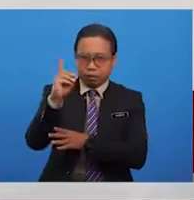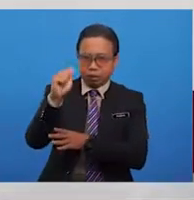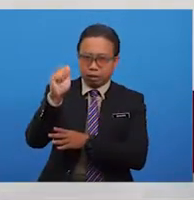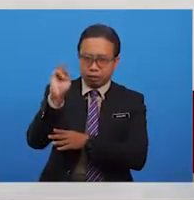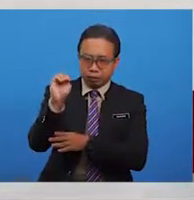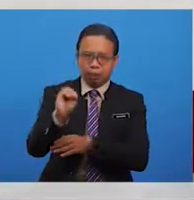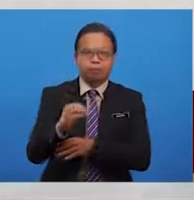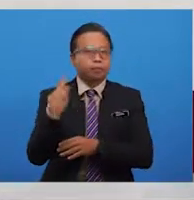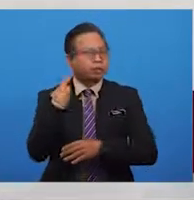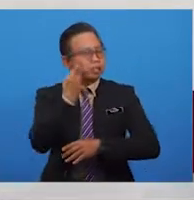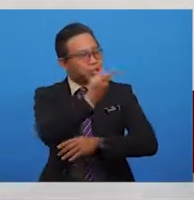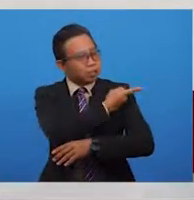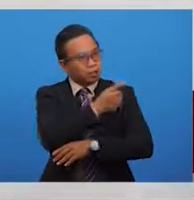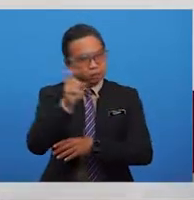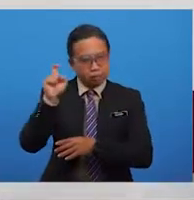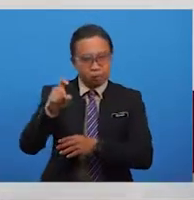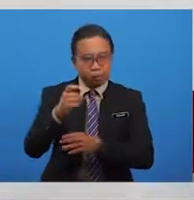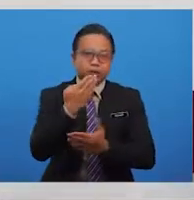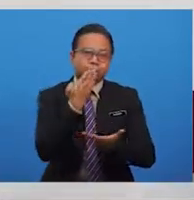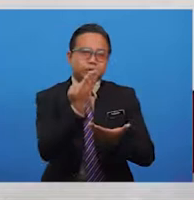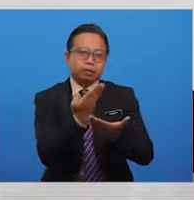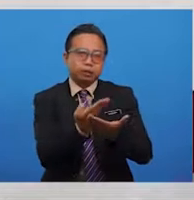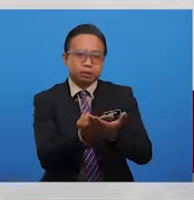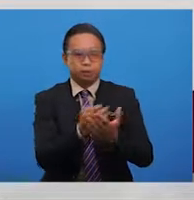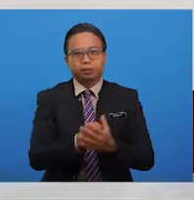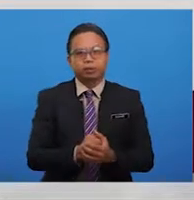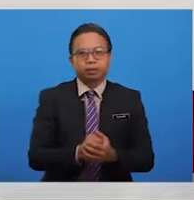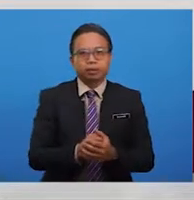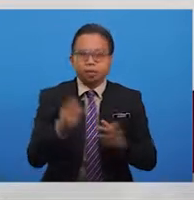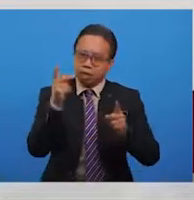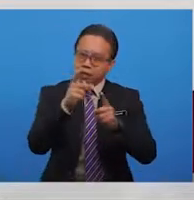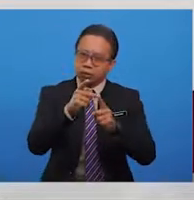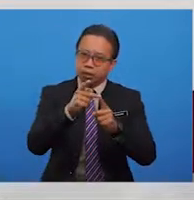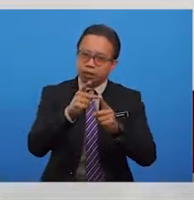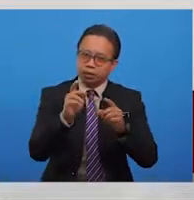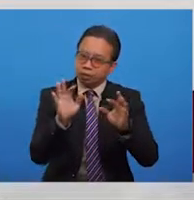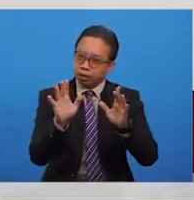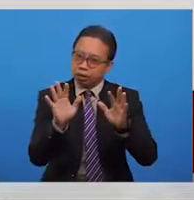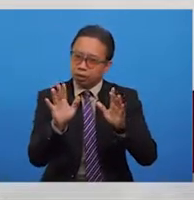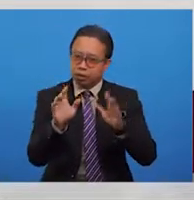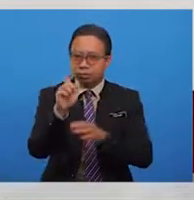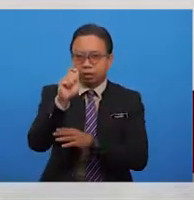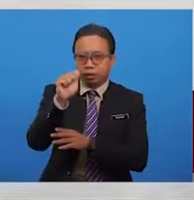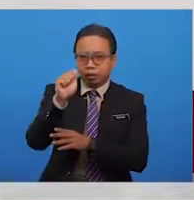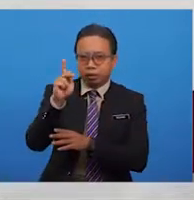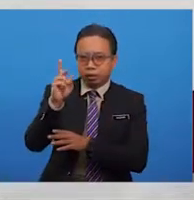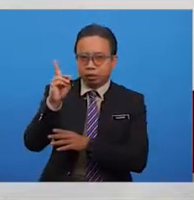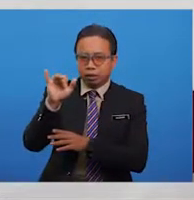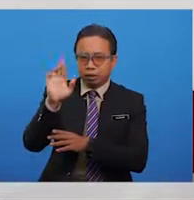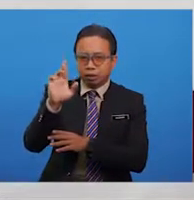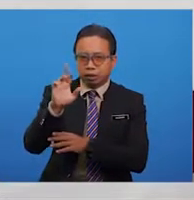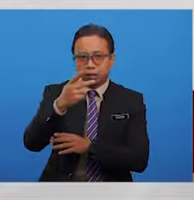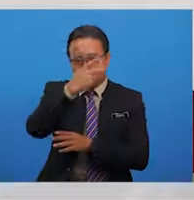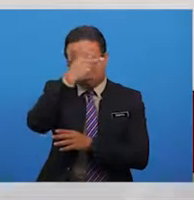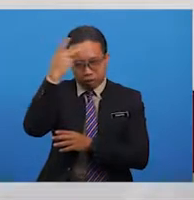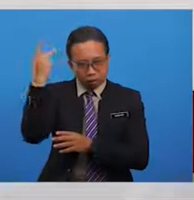Kita masih perlu berterima kasih kepada jari jemari takdir kerana